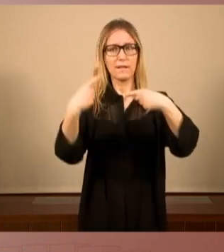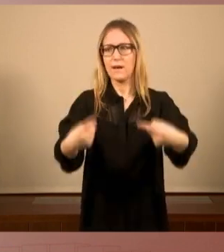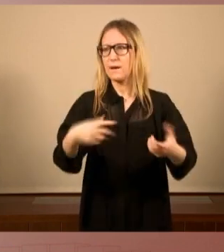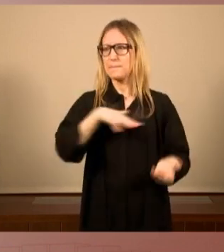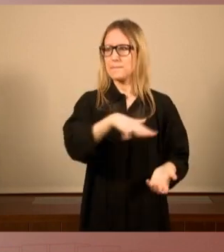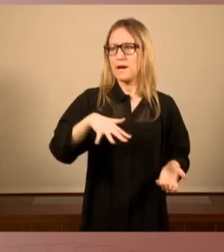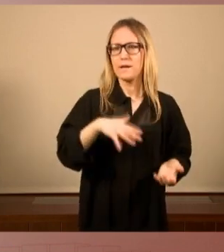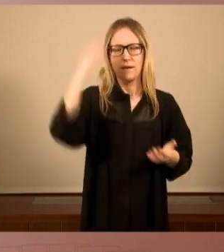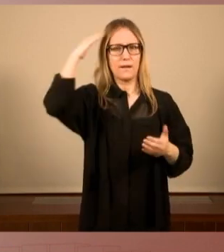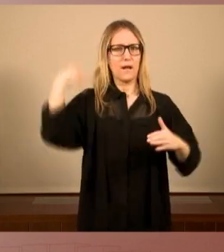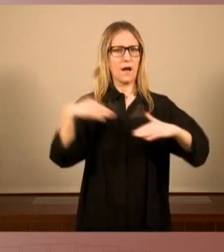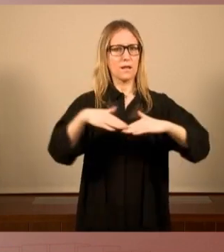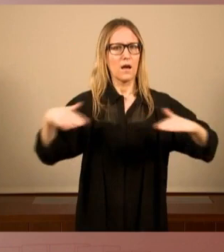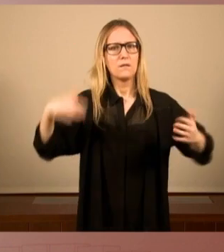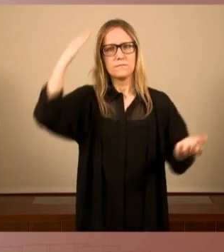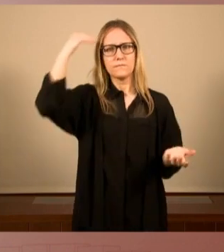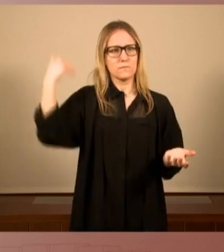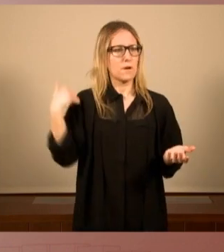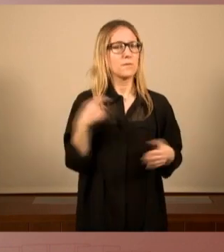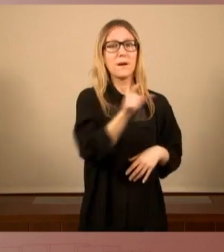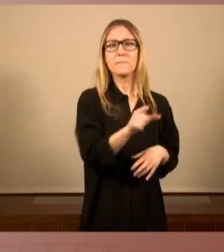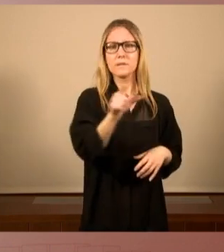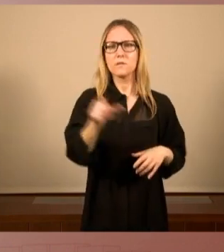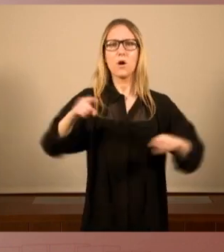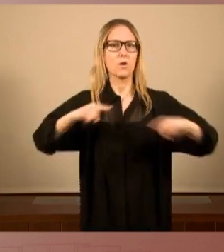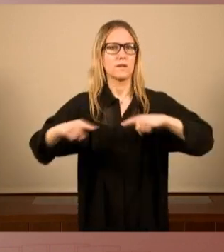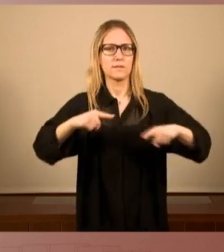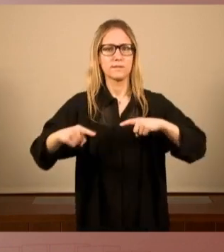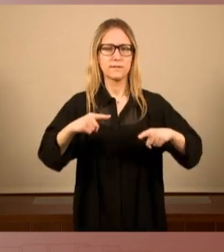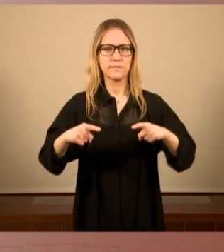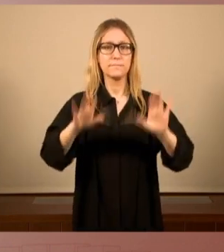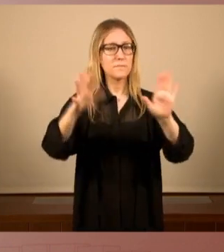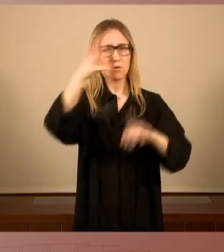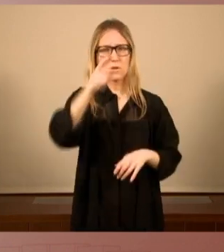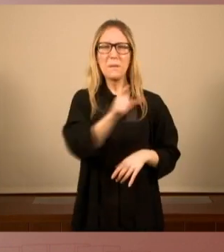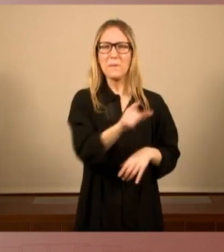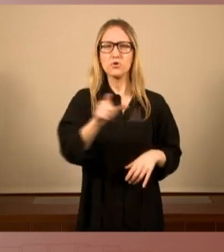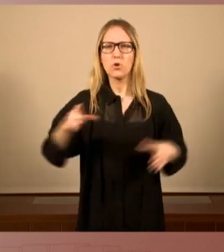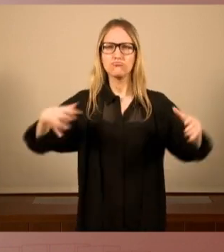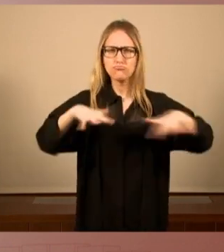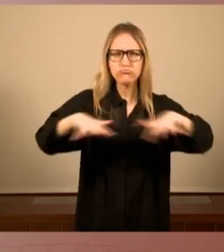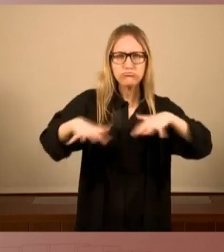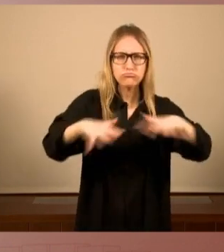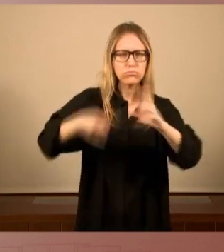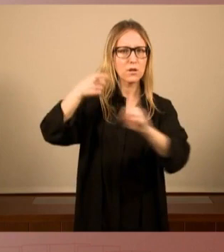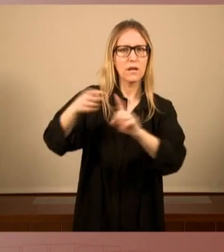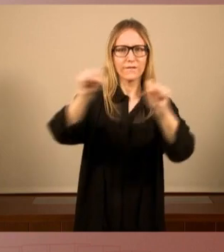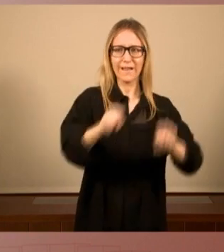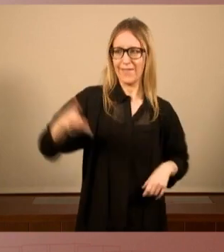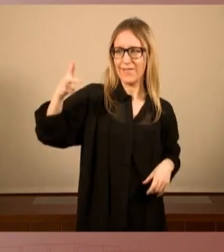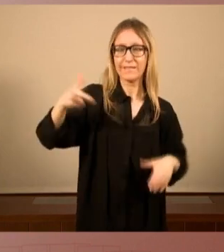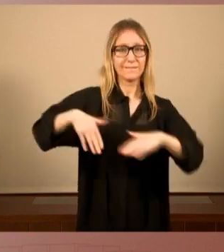la gent s'organitza i el que no pot ser és que les persones que s'organitzen per lluitar per defensar aquests drets imprescindibles